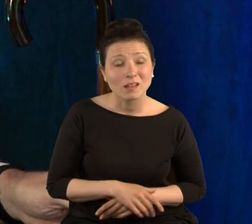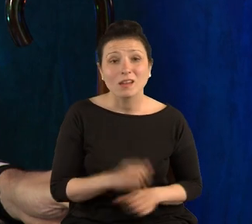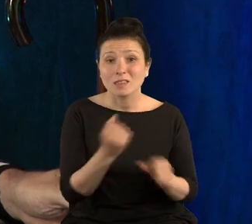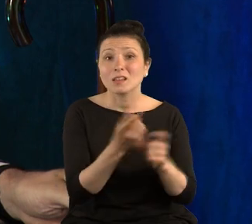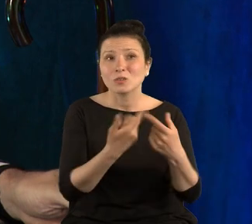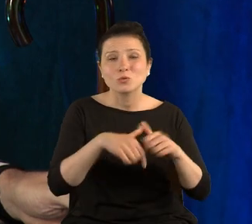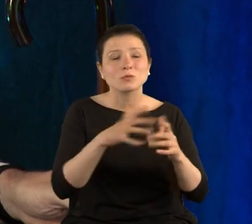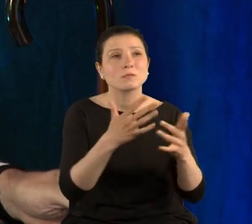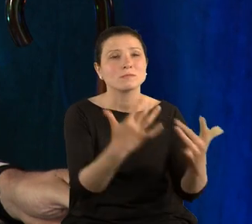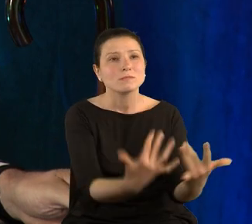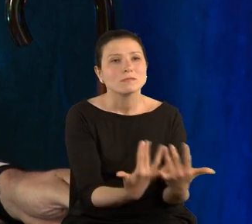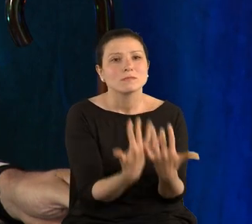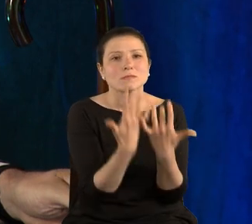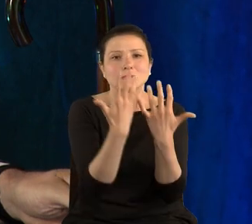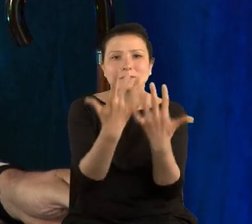sztuki kapią.